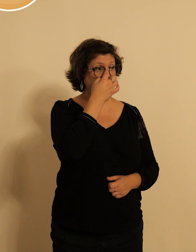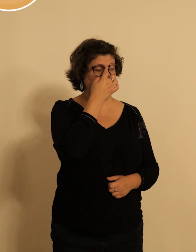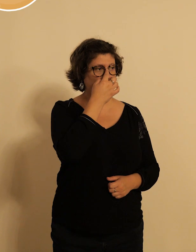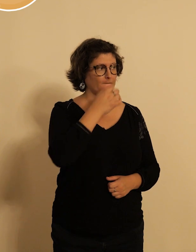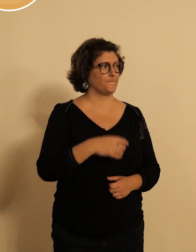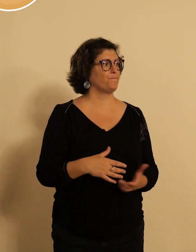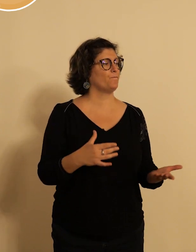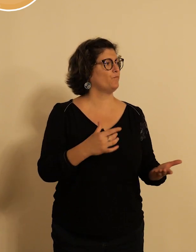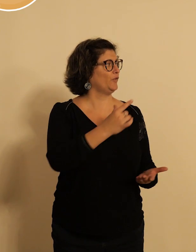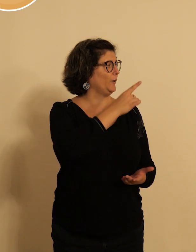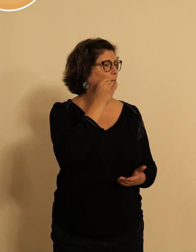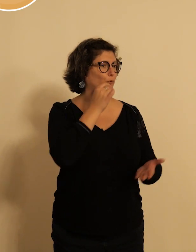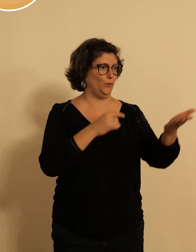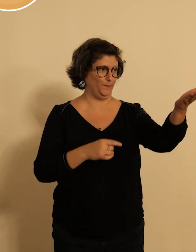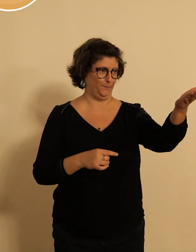monsieur monsieur